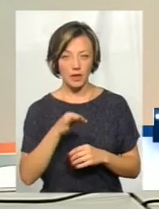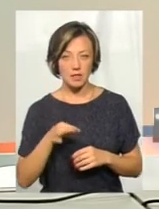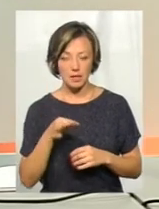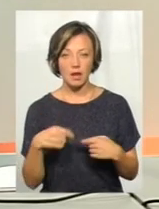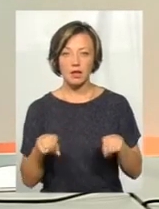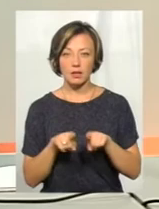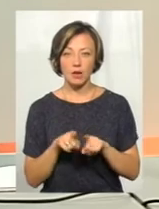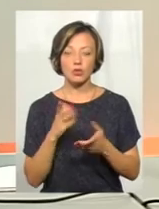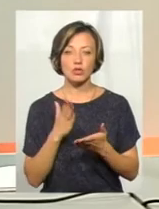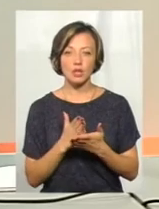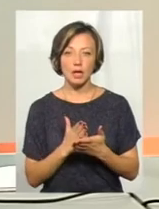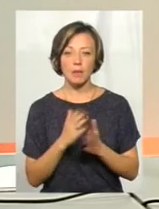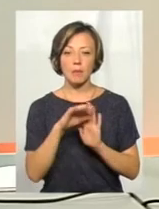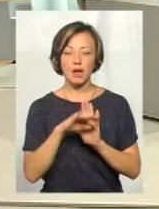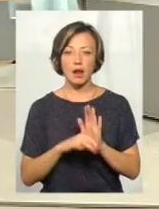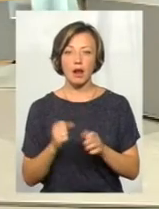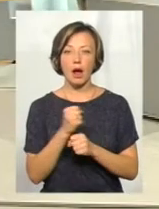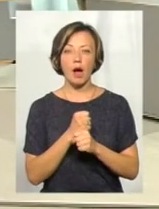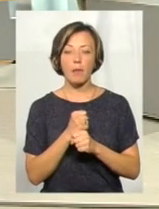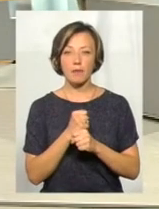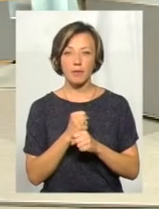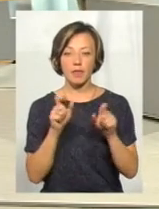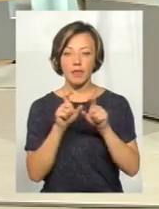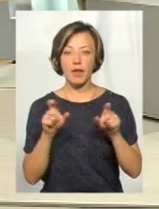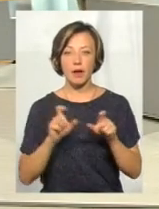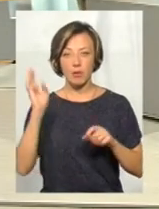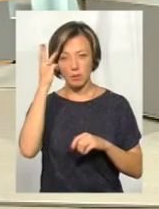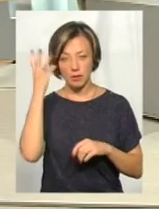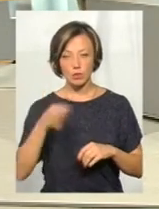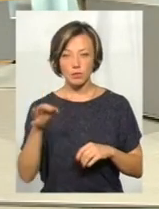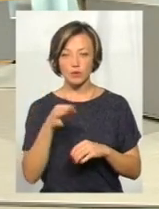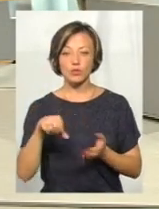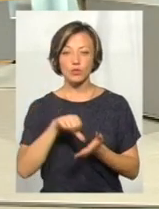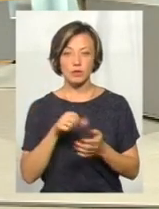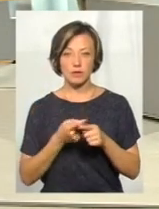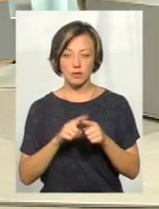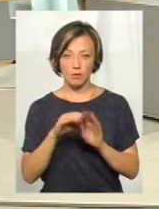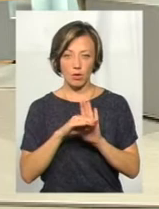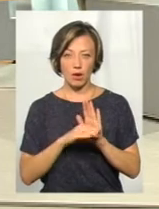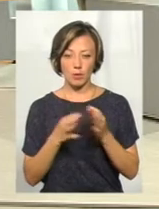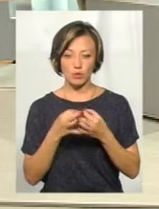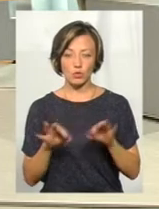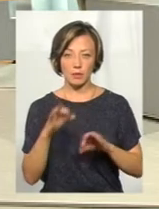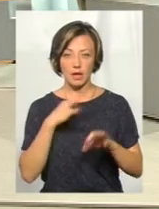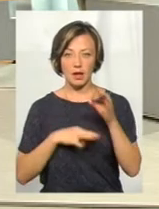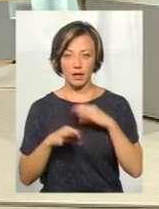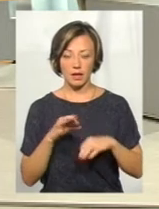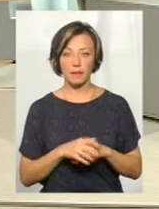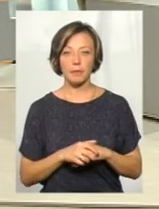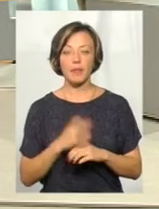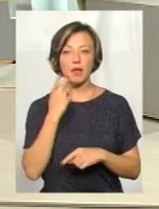Також є перелік аптек по Хмельницькій області, що беруть участь в програмі «Доступні ліки». Він